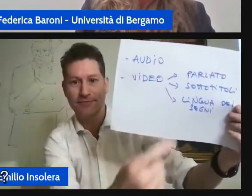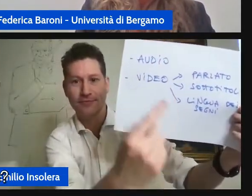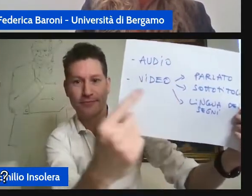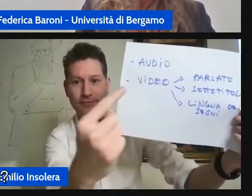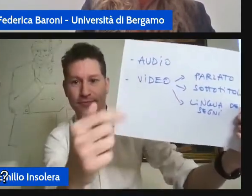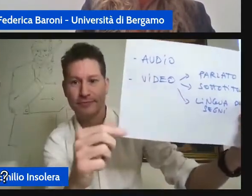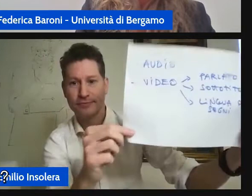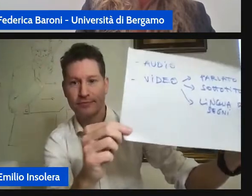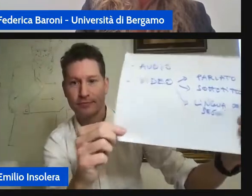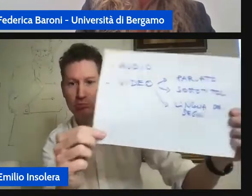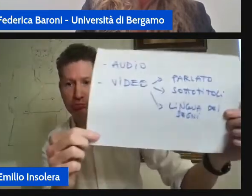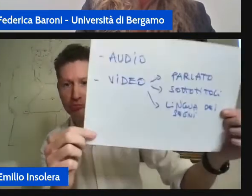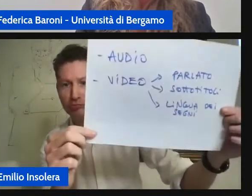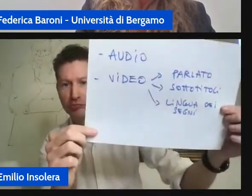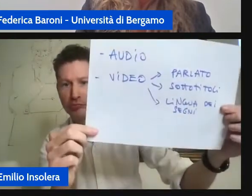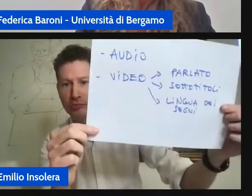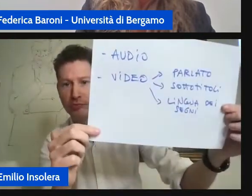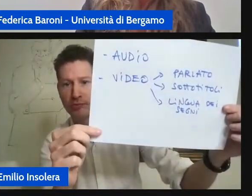vedete